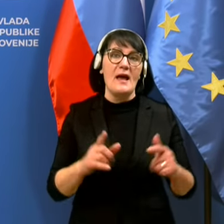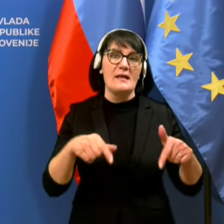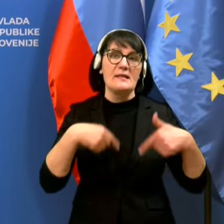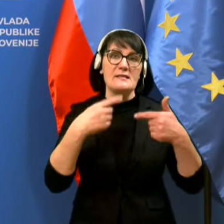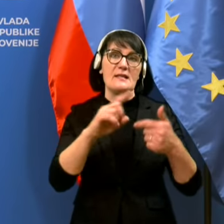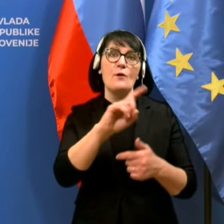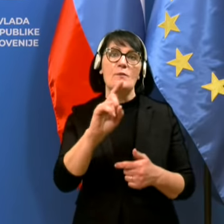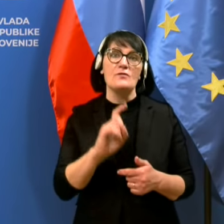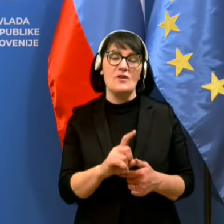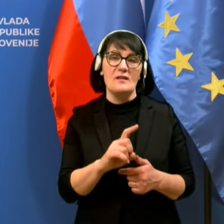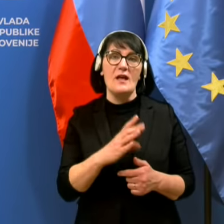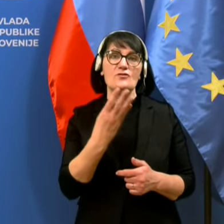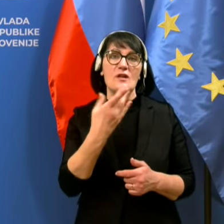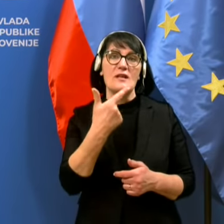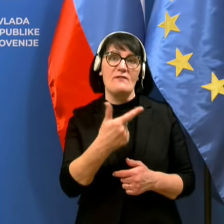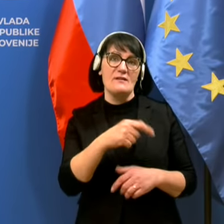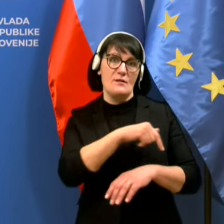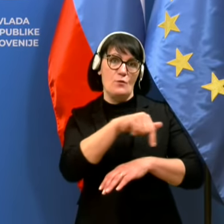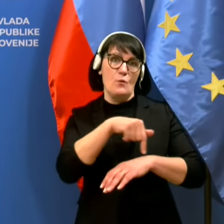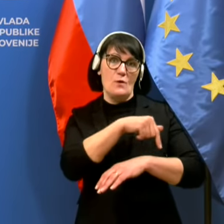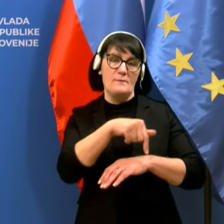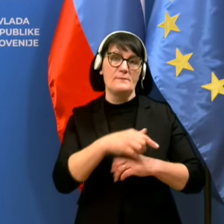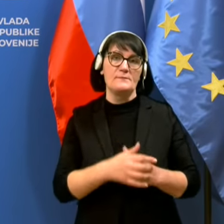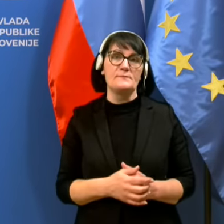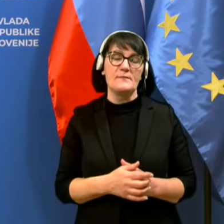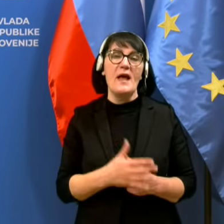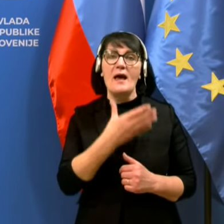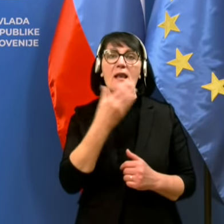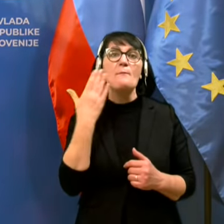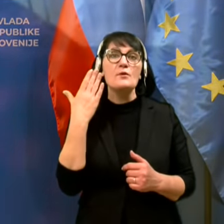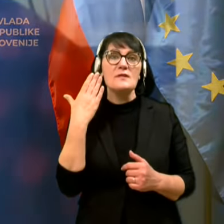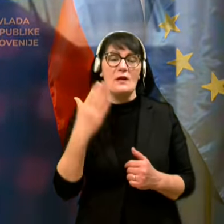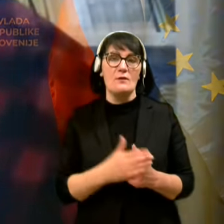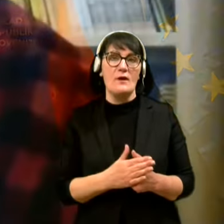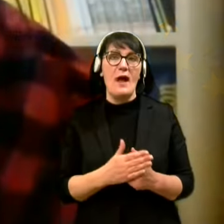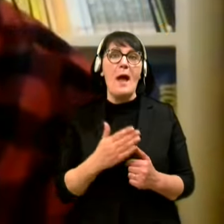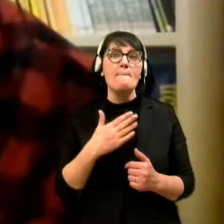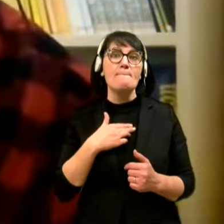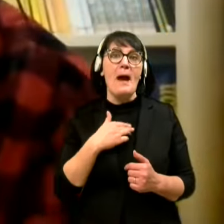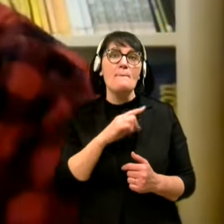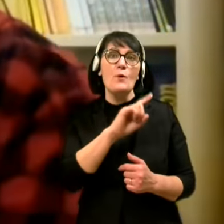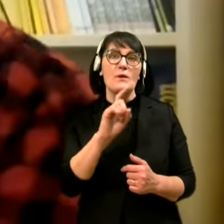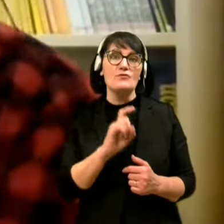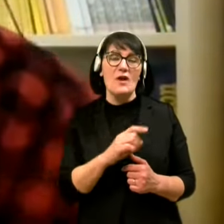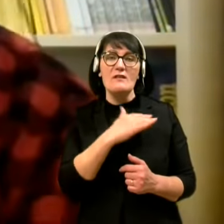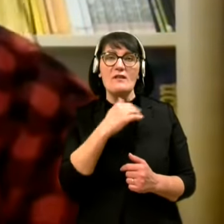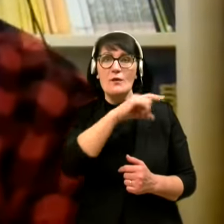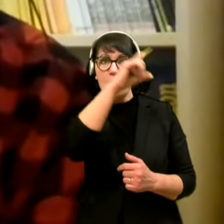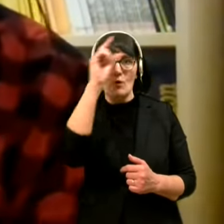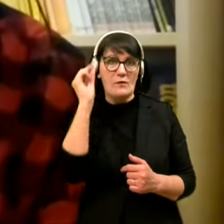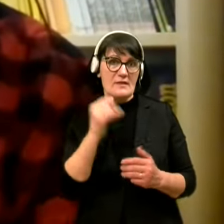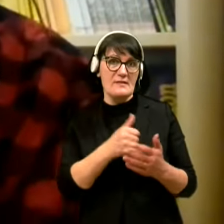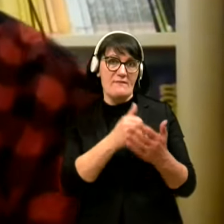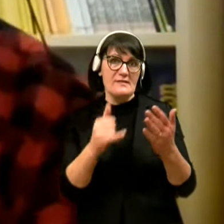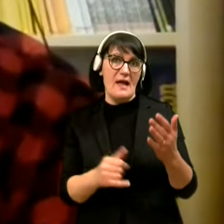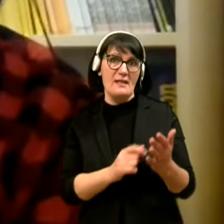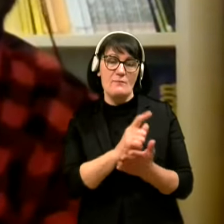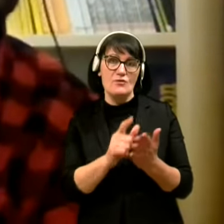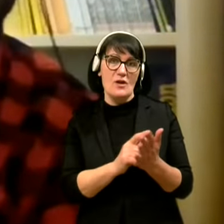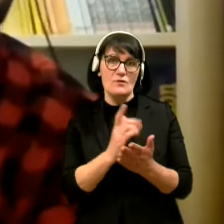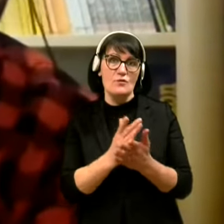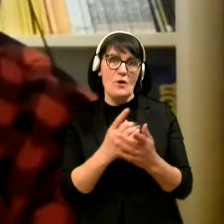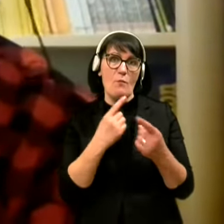vprašanje zastavlja 24 tur. Hvala, pozdravo. Meno vprašanje, veliko ljudi se v zadnjem času že